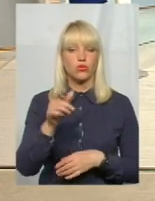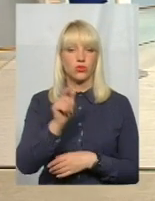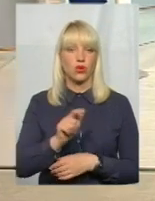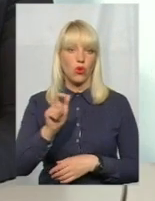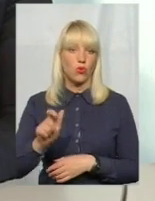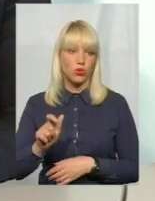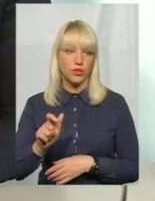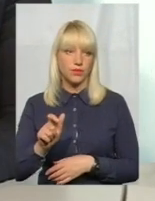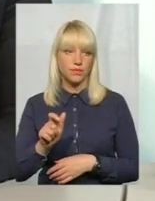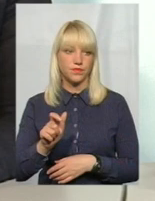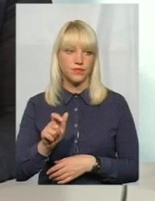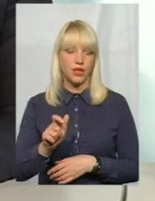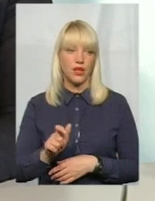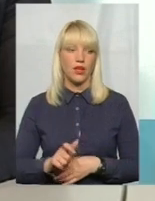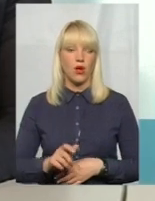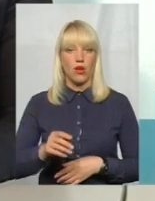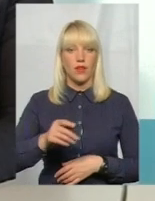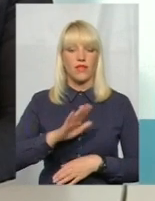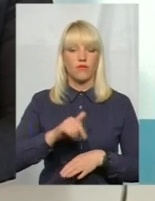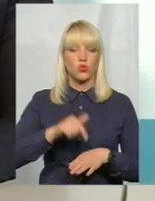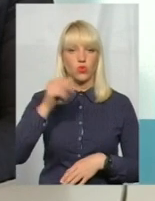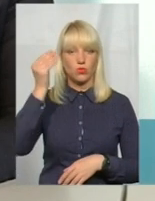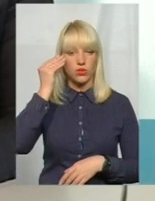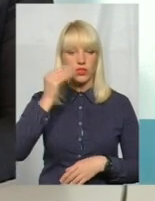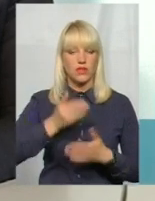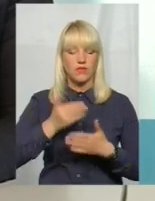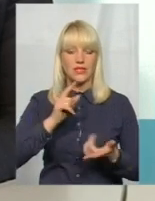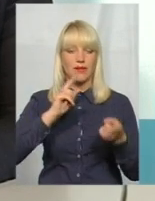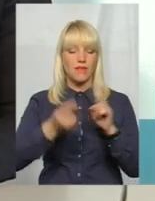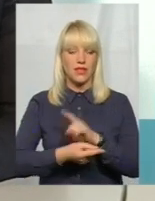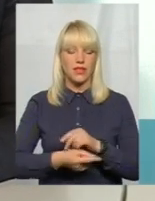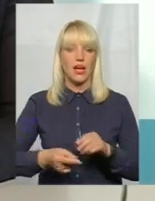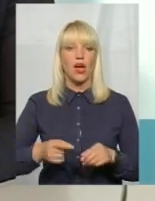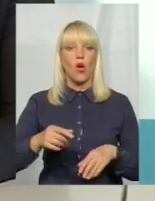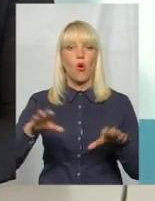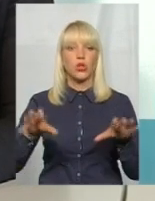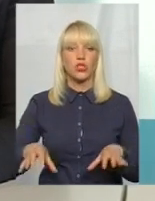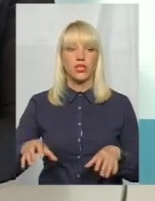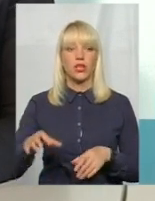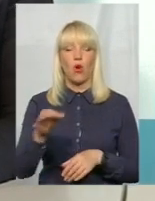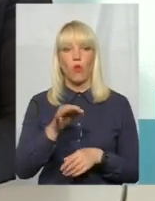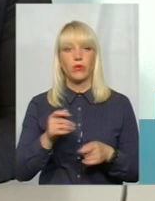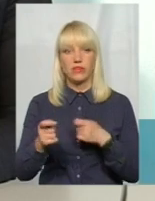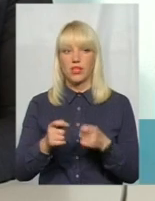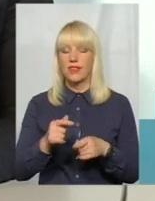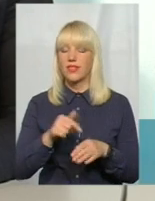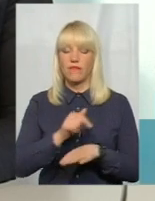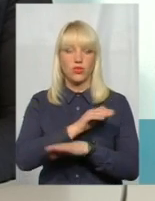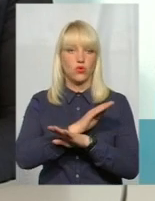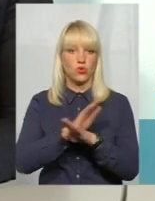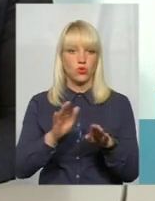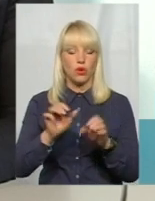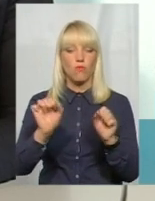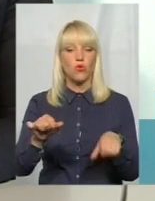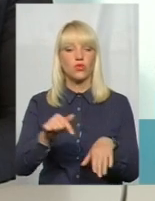позиції, від зміни очільника обласної адміністрації, абсолютно жодних економічних наслідків не відчують. можуть